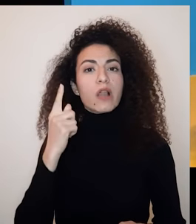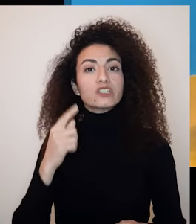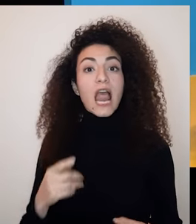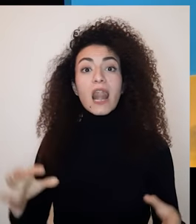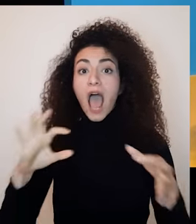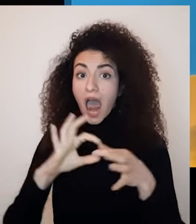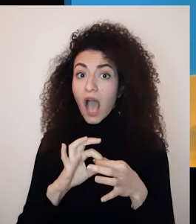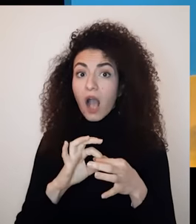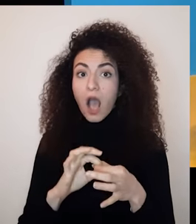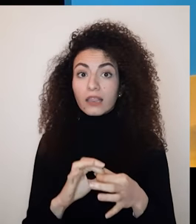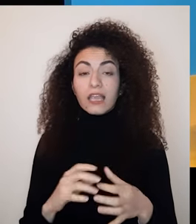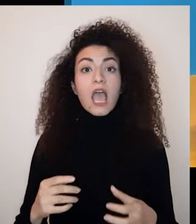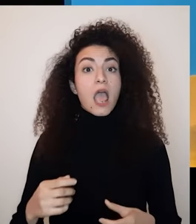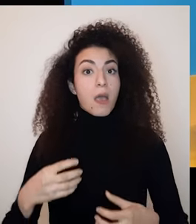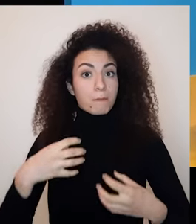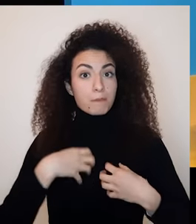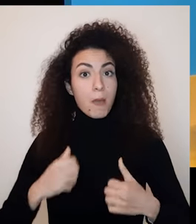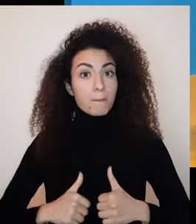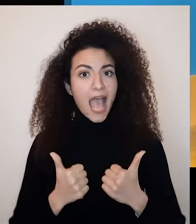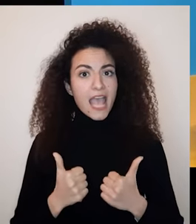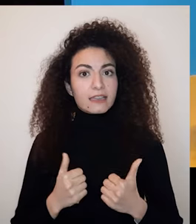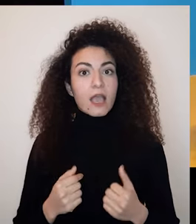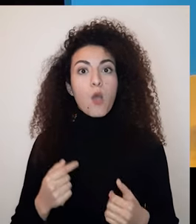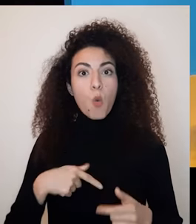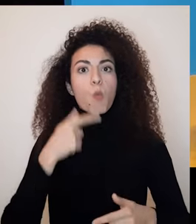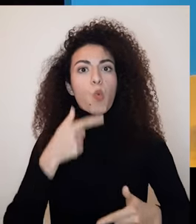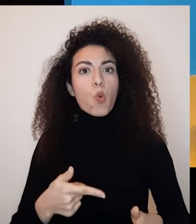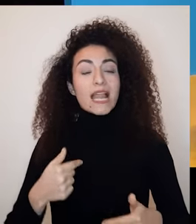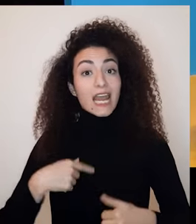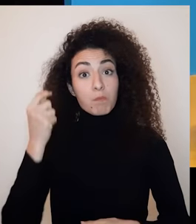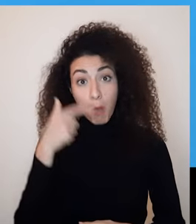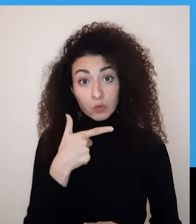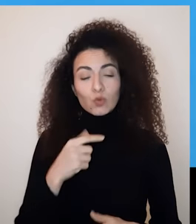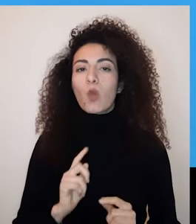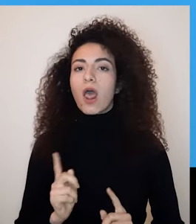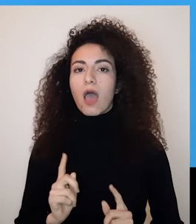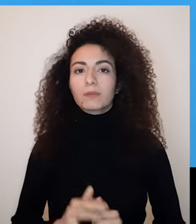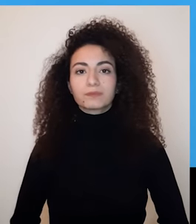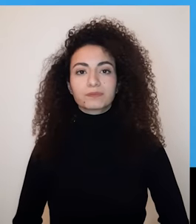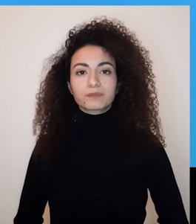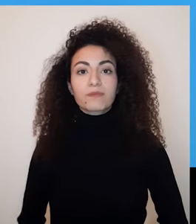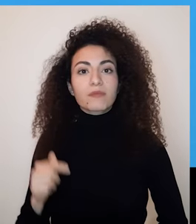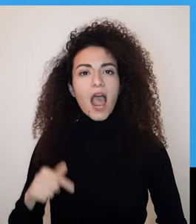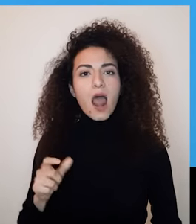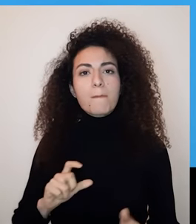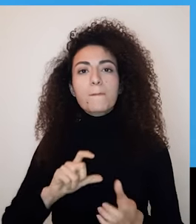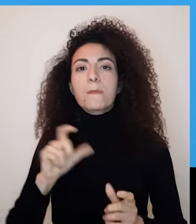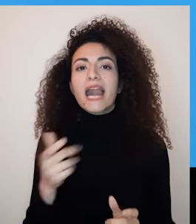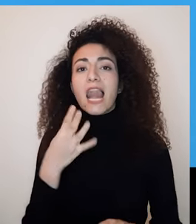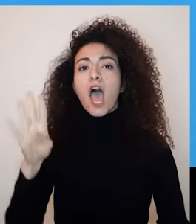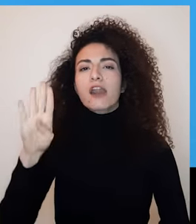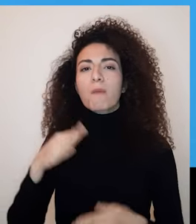نوعية علاقتنا وتحدد نوعية حياتنا ومدى سعادتنا فإلى أين وصلنا اليوم بمسيرتنا